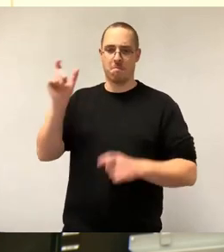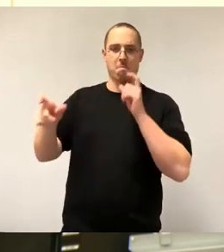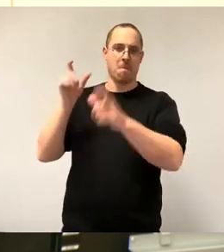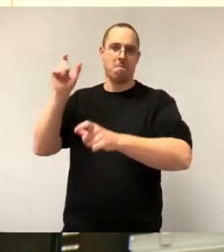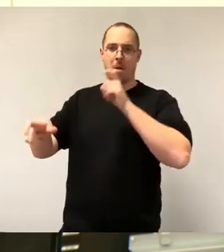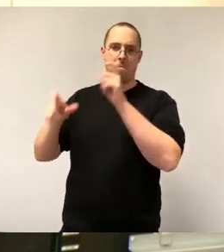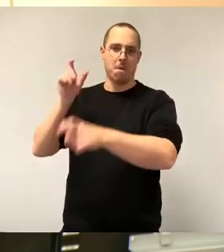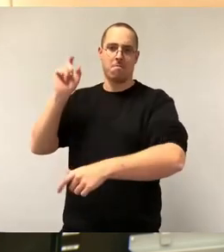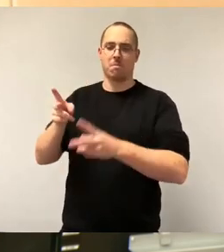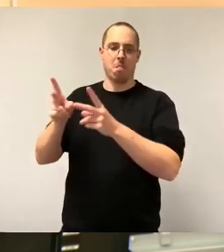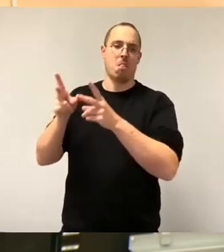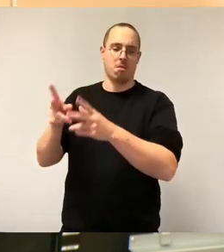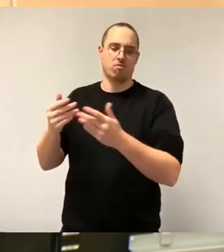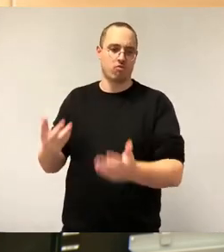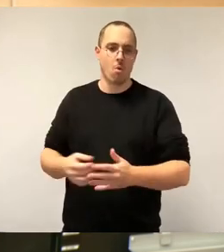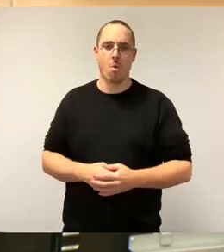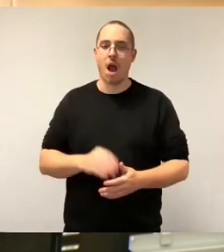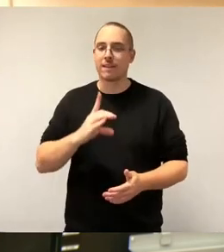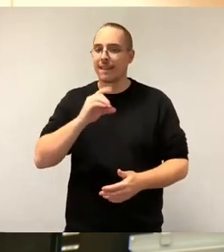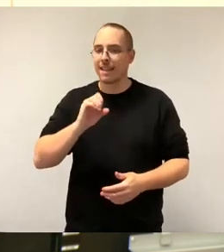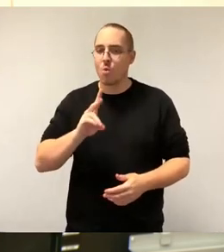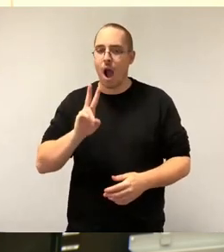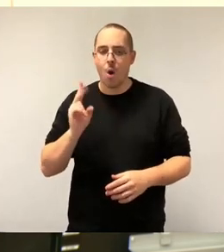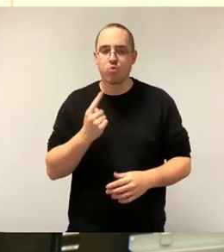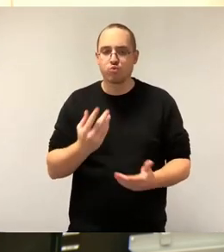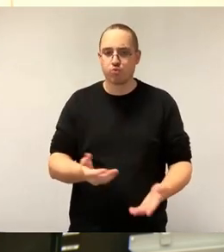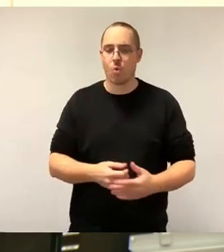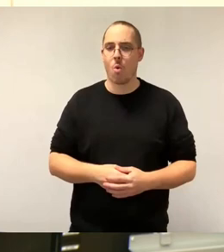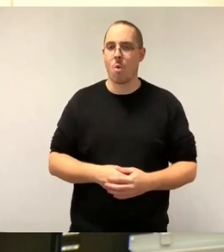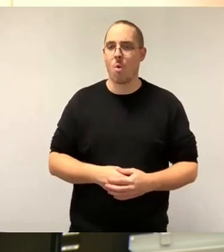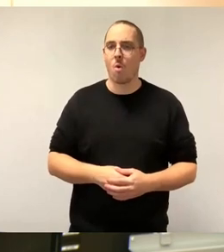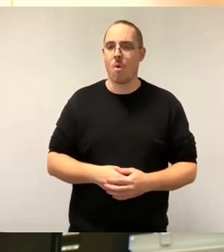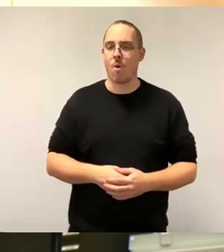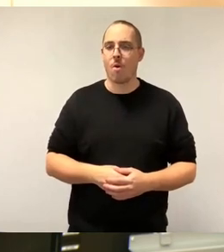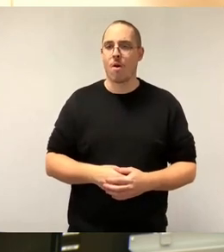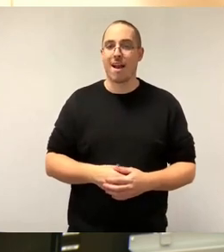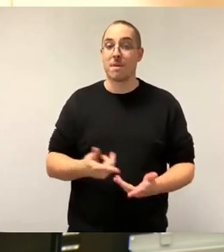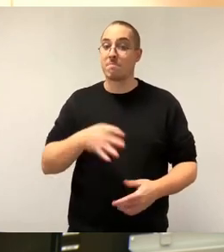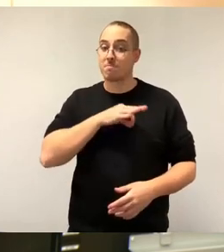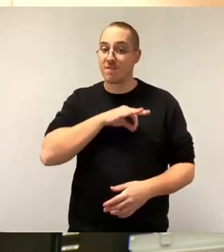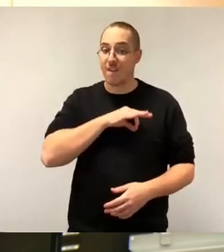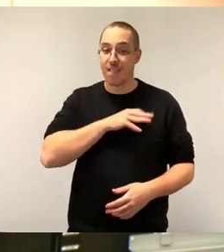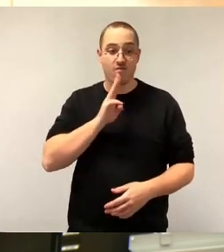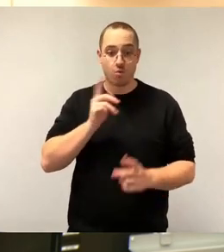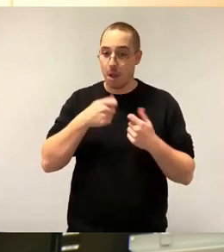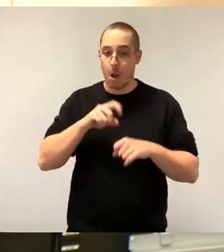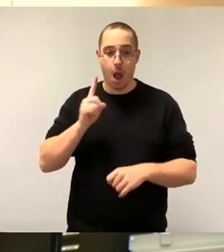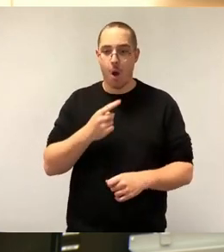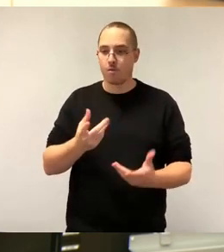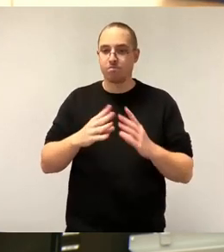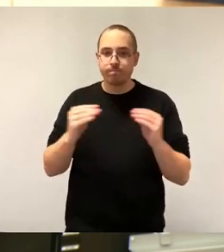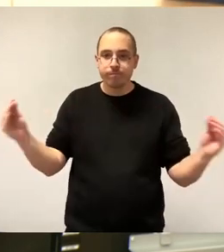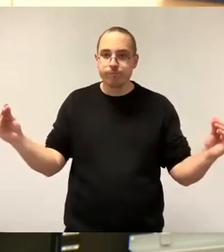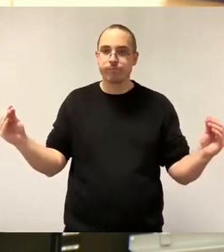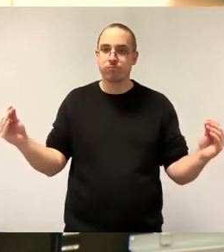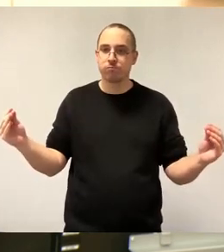an. Aber der private Wohnungsbau ist zurzeit ebenfalls mausetot in Dresden. Davon werden wir auch noch reden.